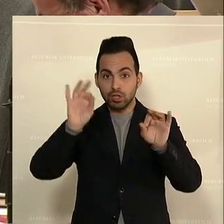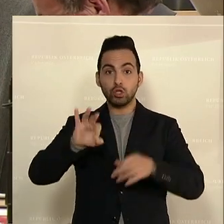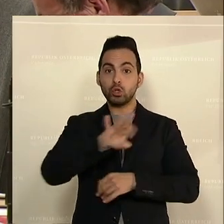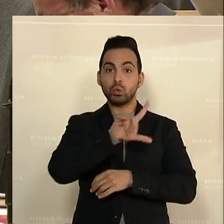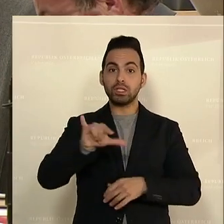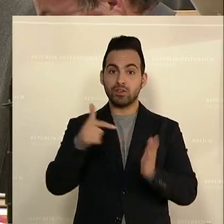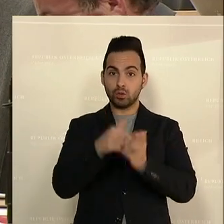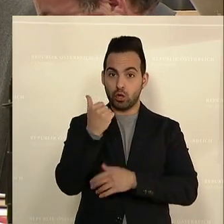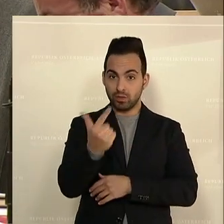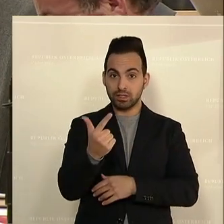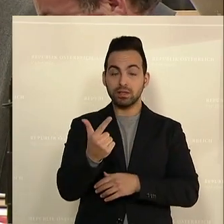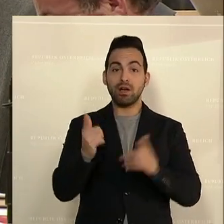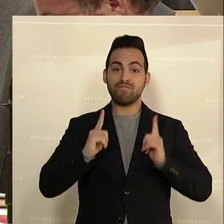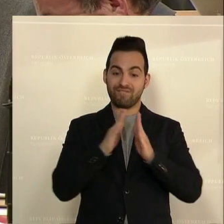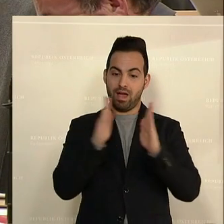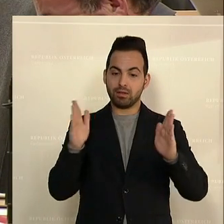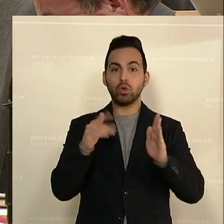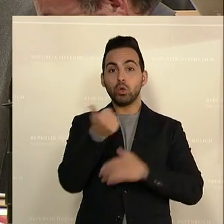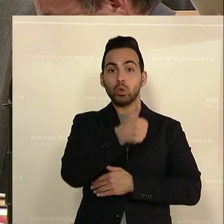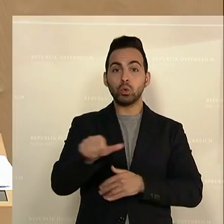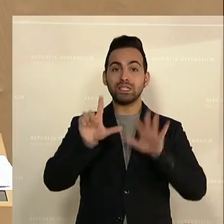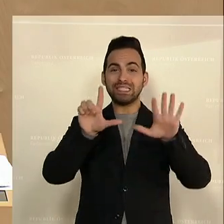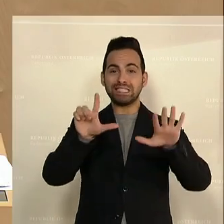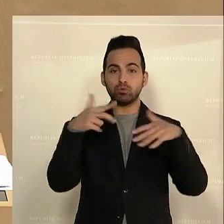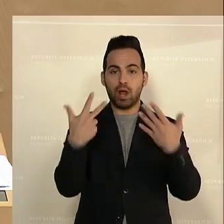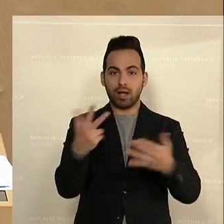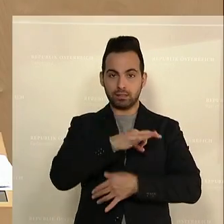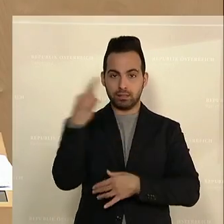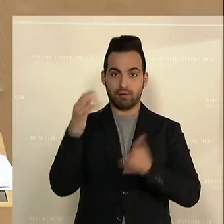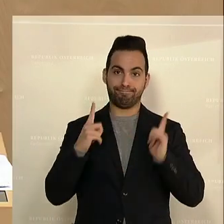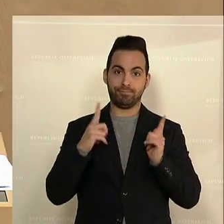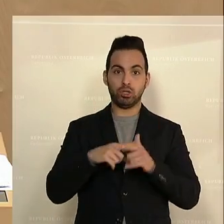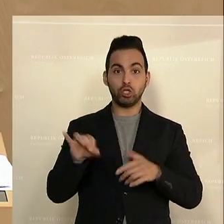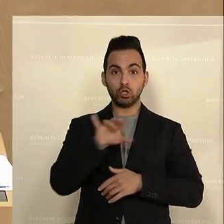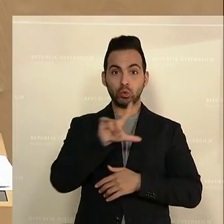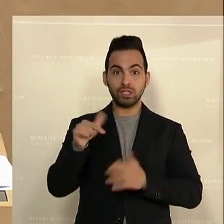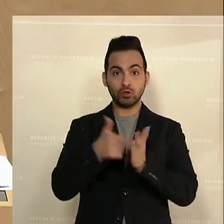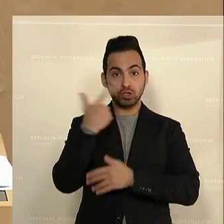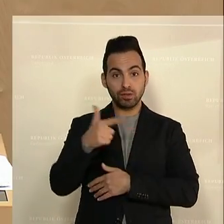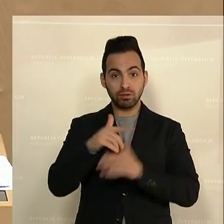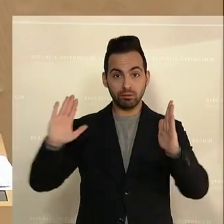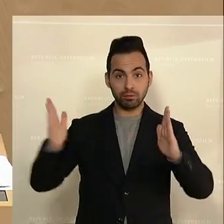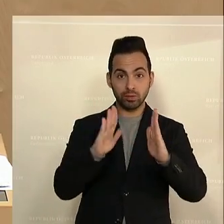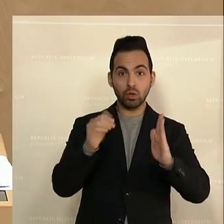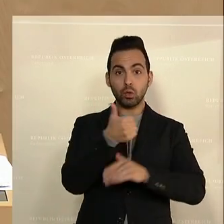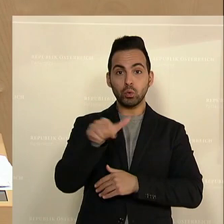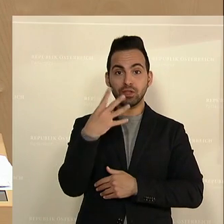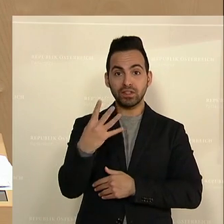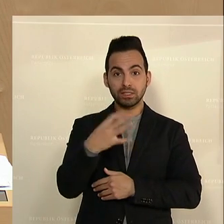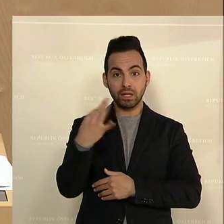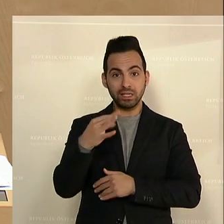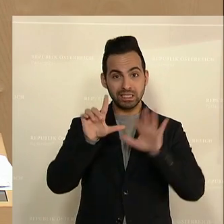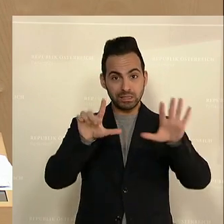Juli 2021 hat diese Verweildauer durchschnittlich 187 Tage betragen und im Juli 2022 sind es 140 Tage, also um